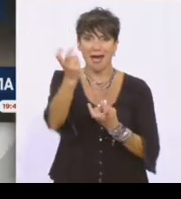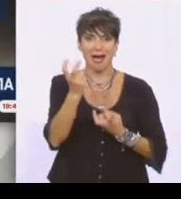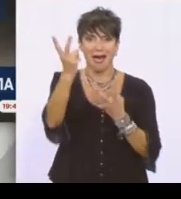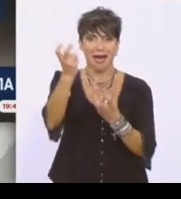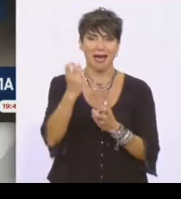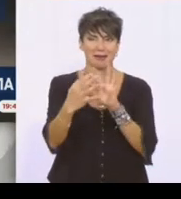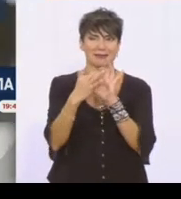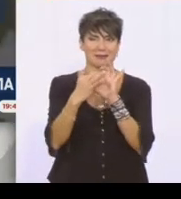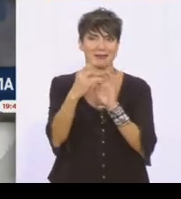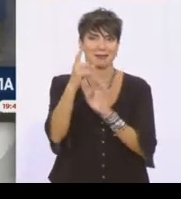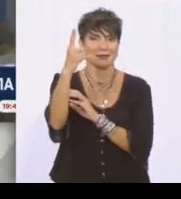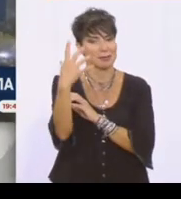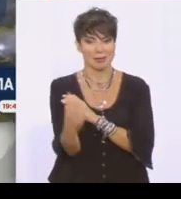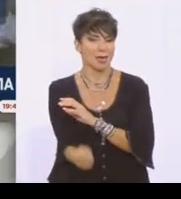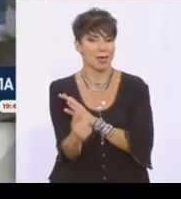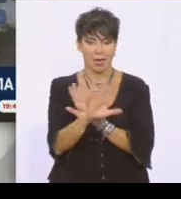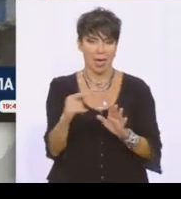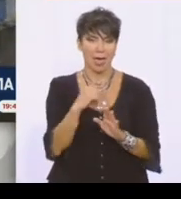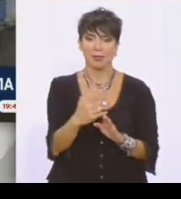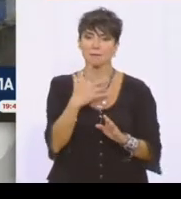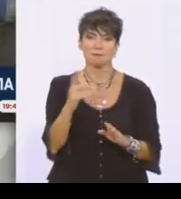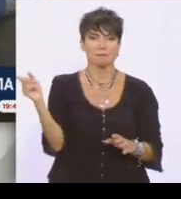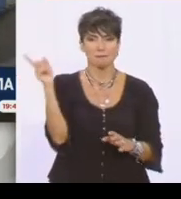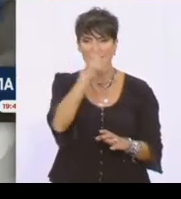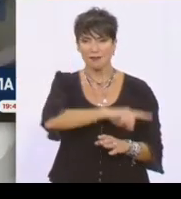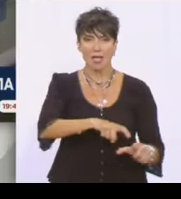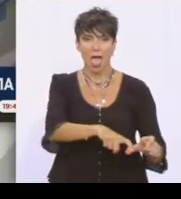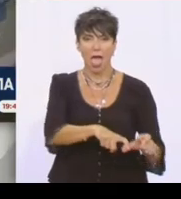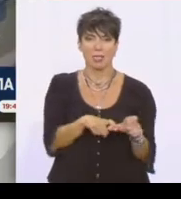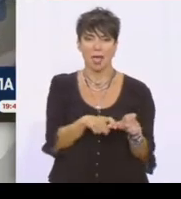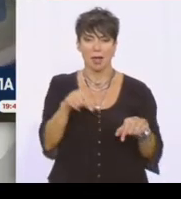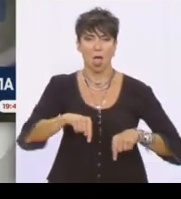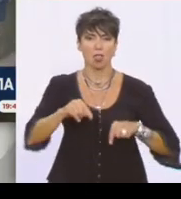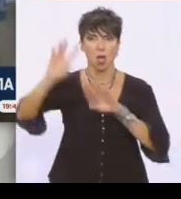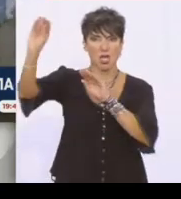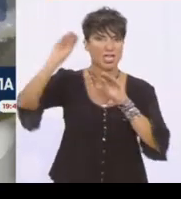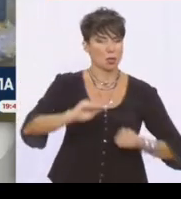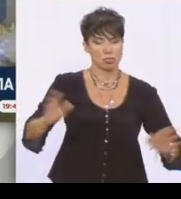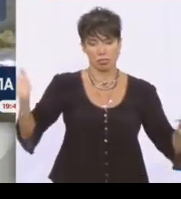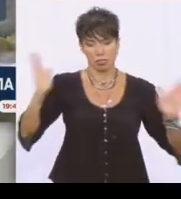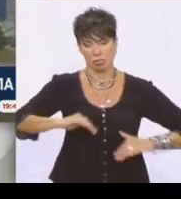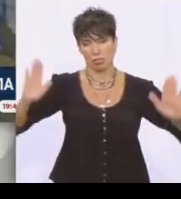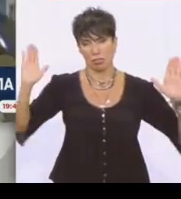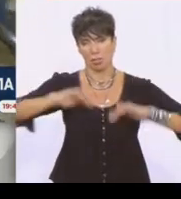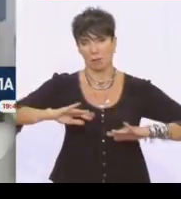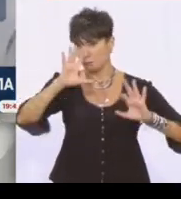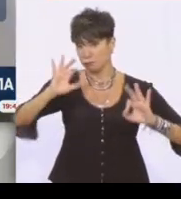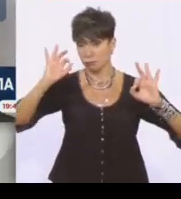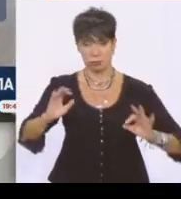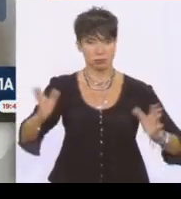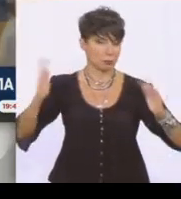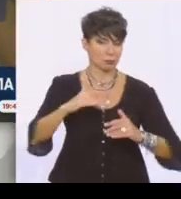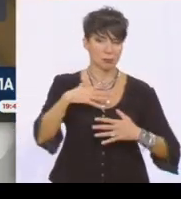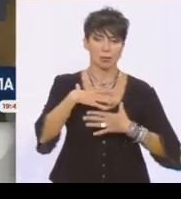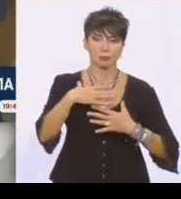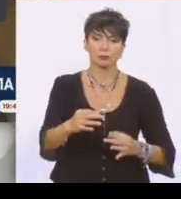συνεργάτες και εκεί. Είχαν φτιάξει εδώ μια εικονική επιχείρηση εισαγωγών. Δεν υπήρχε αυτή η εταιρεία στην ουσία. Δεν υπήρχε